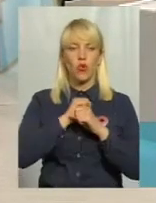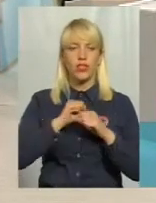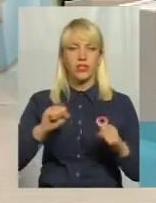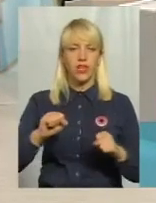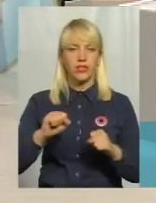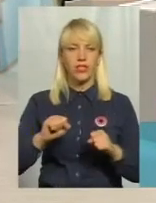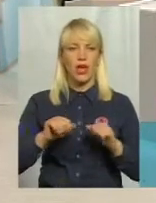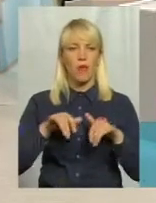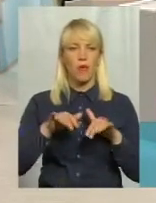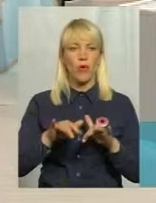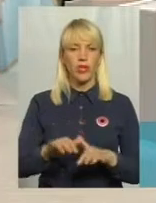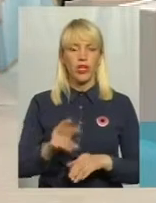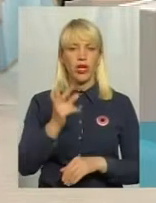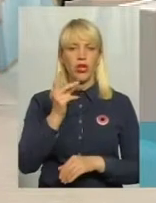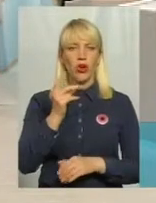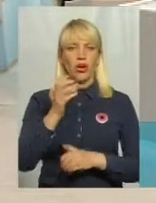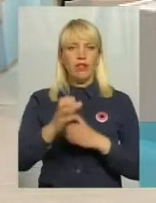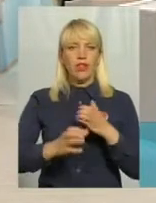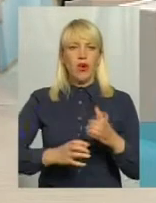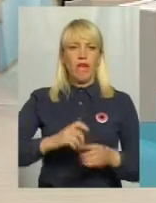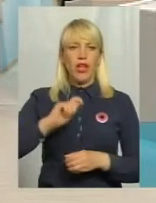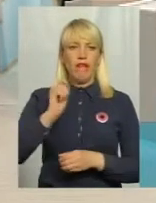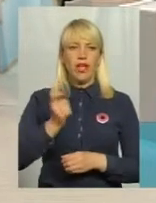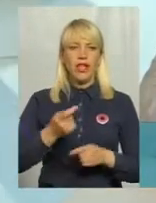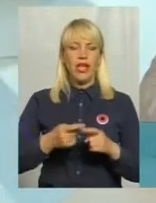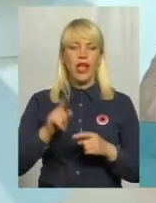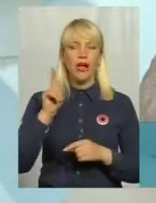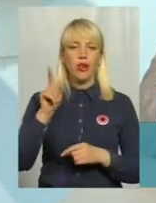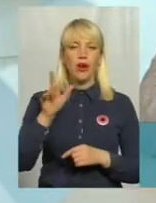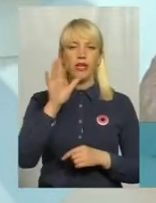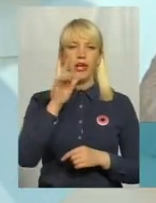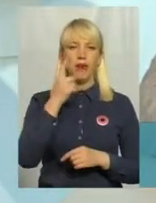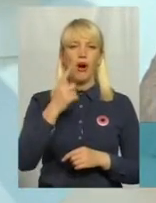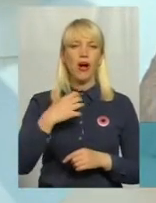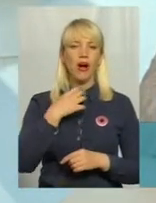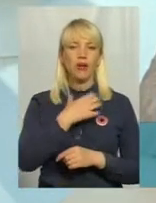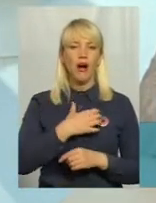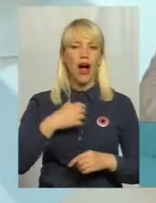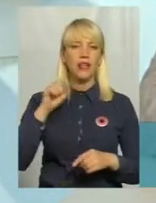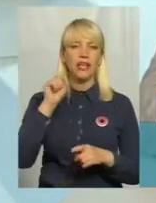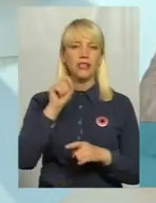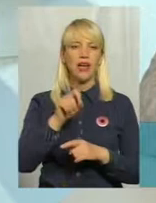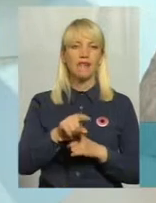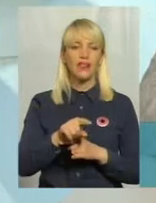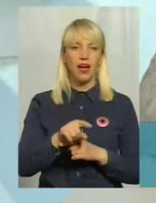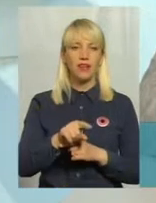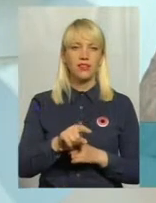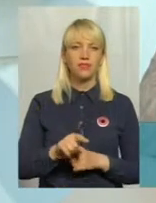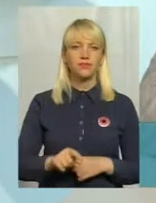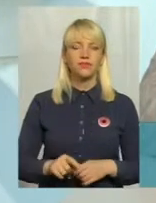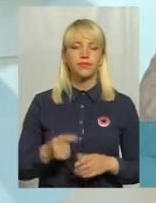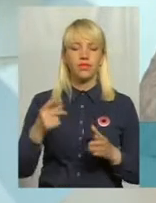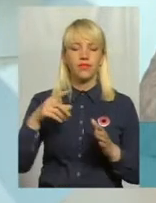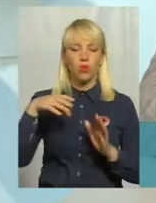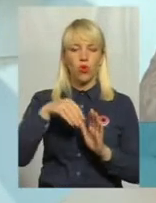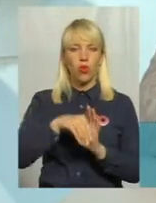Другої світової війни на той час була одним із самих актуальних завдань, входила в концепцію